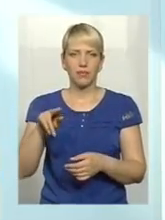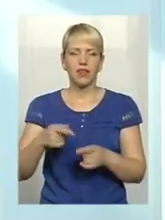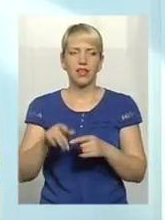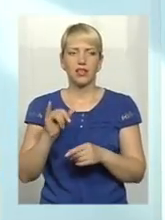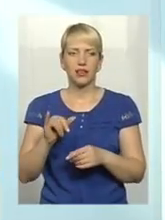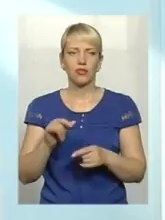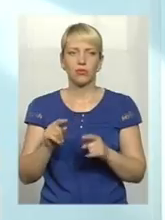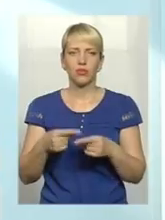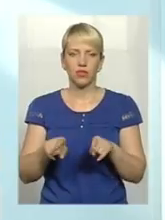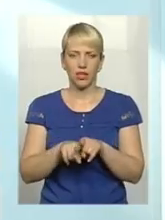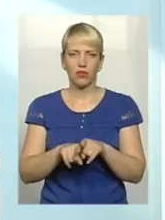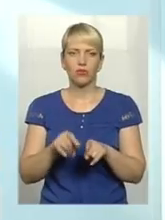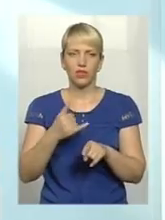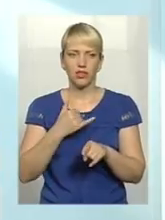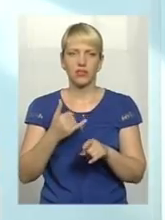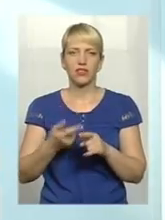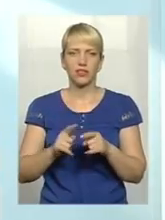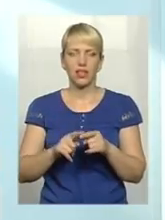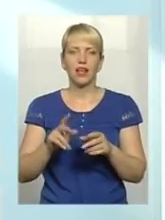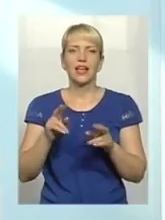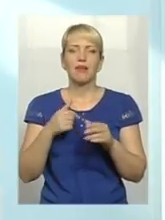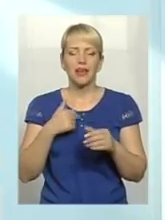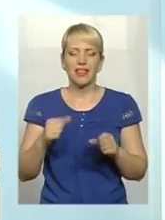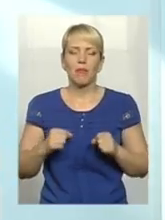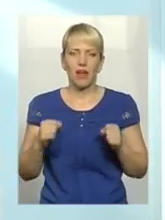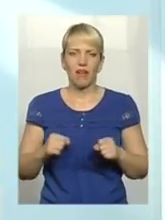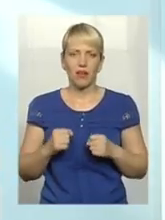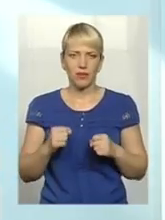якби ось таким чином, ми хоч якось намагаємо. Крім того,